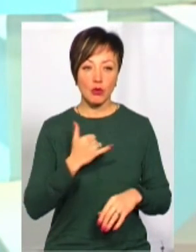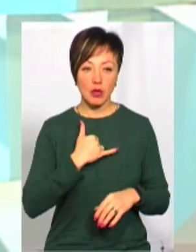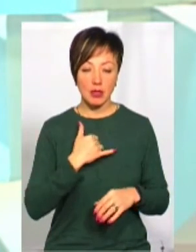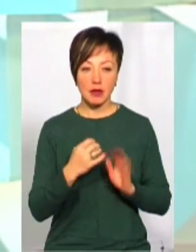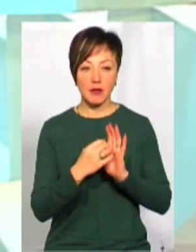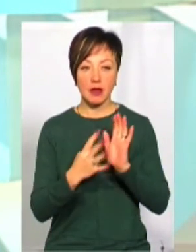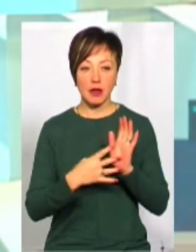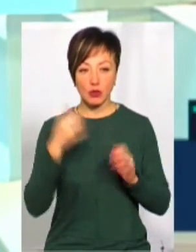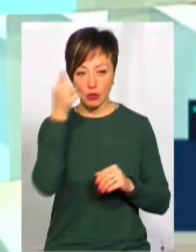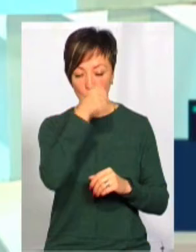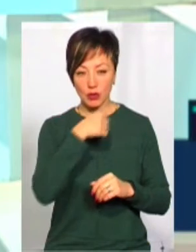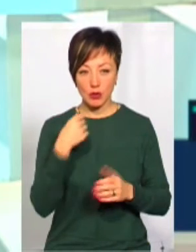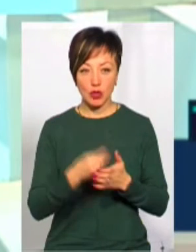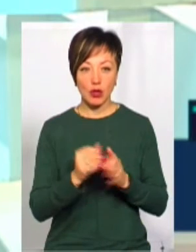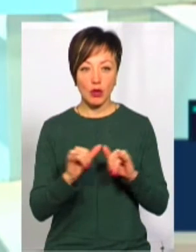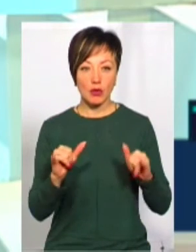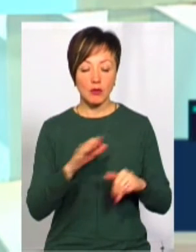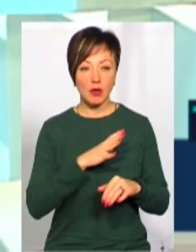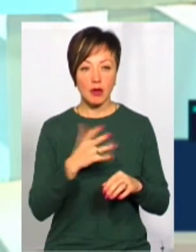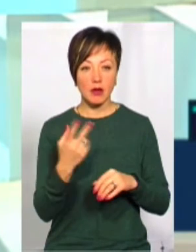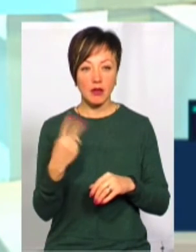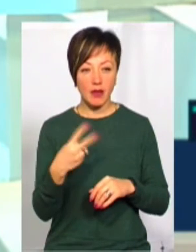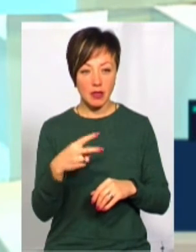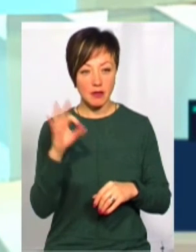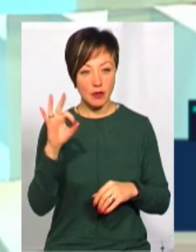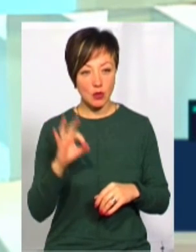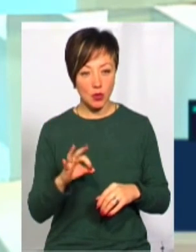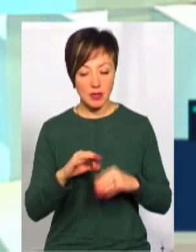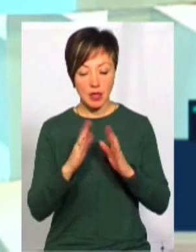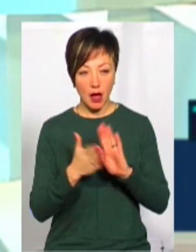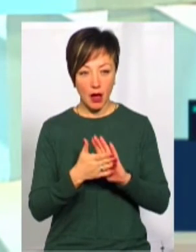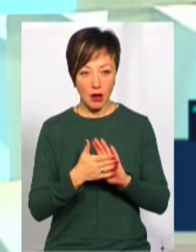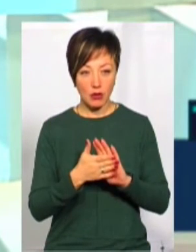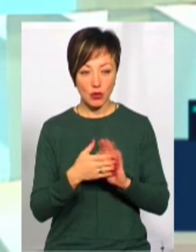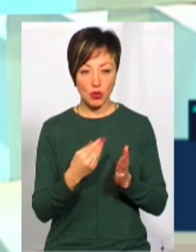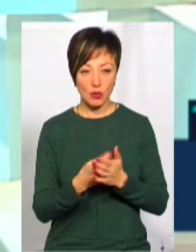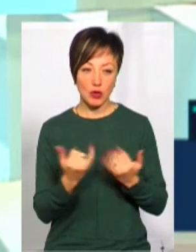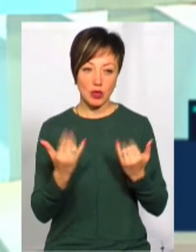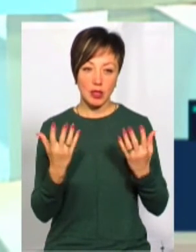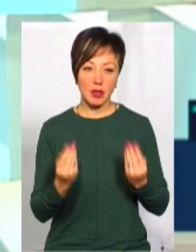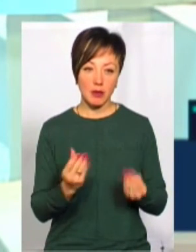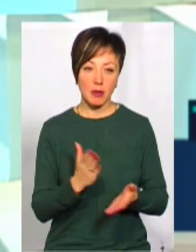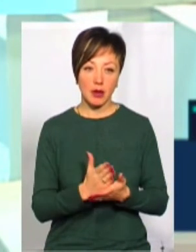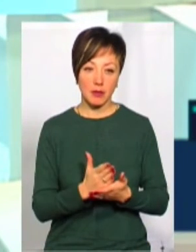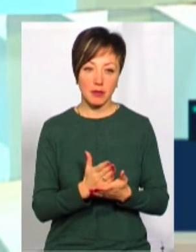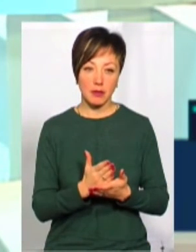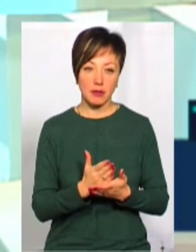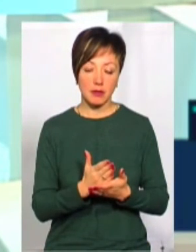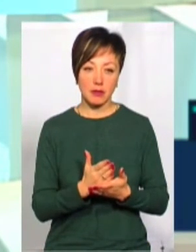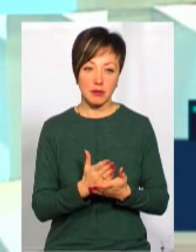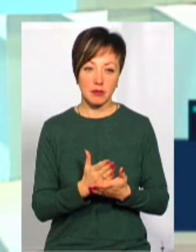в 2019 році бюджет розвитку складав понад 20% від загального обсягу, то на сьогоднішній день ми маємо